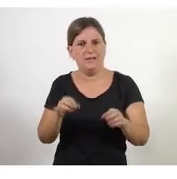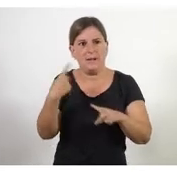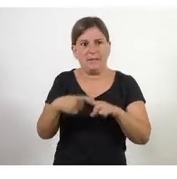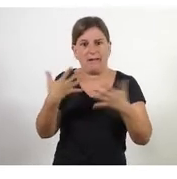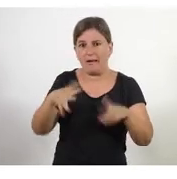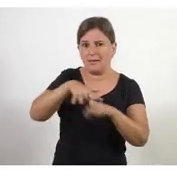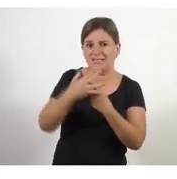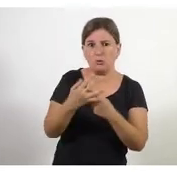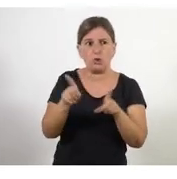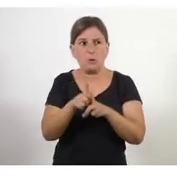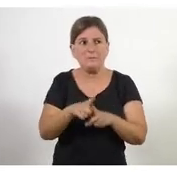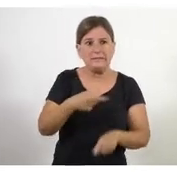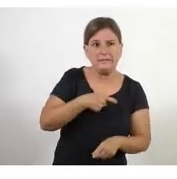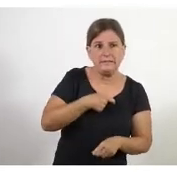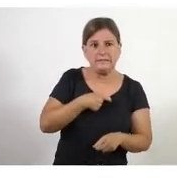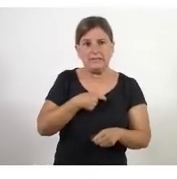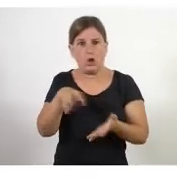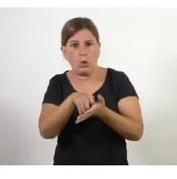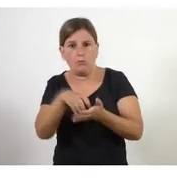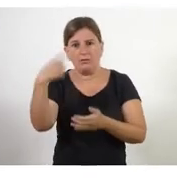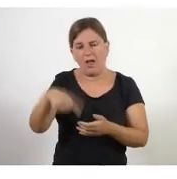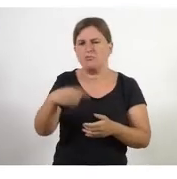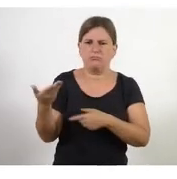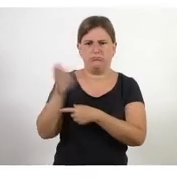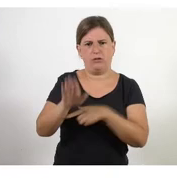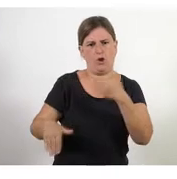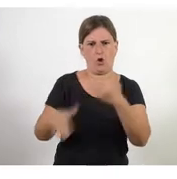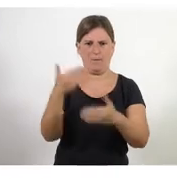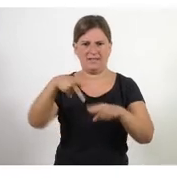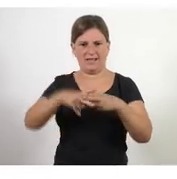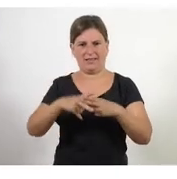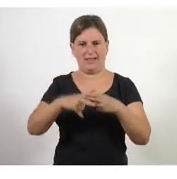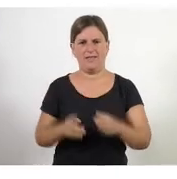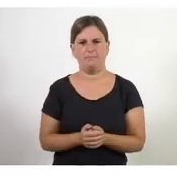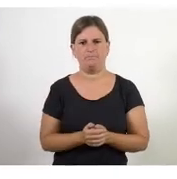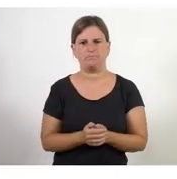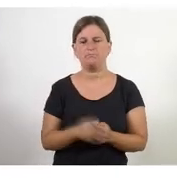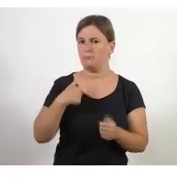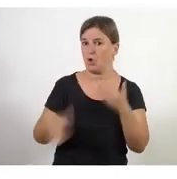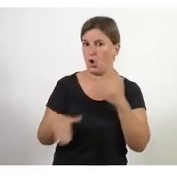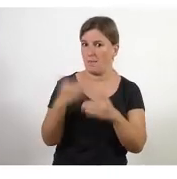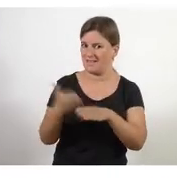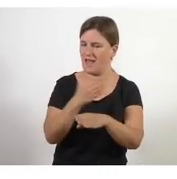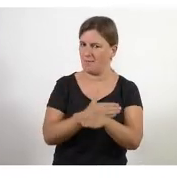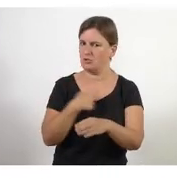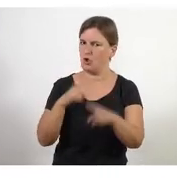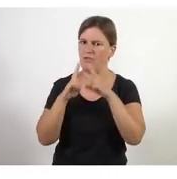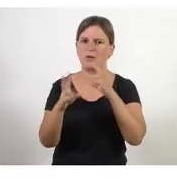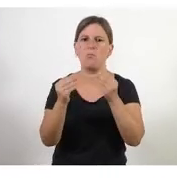'incertesa, doncs, tu mateix, moltes gràcies. Ai, perfecte. Mira, abans de començar, el que sí que vull és donar les gràcies,